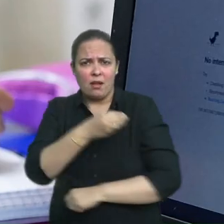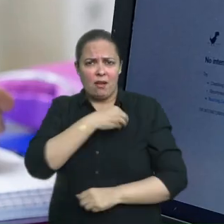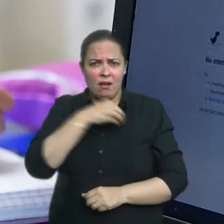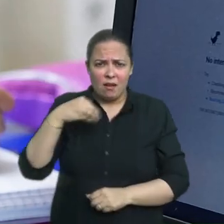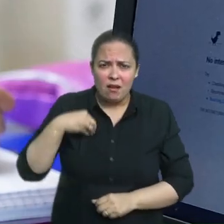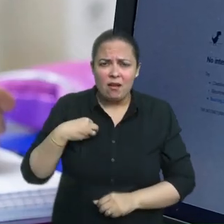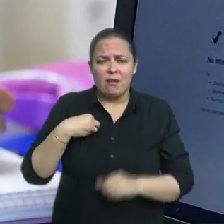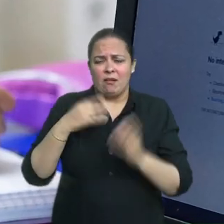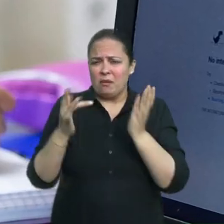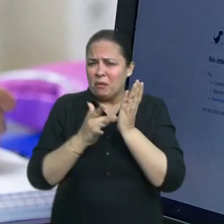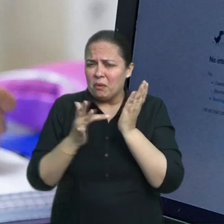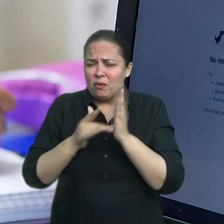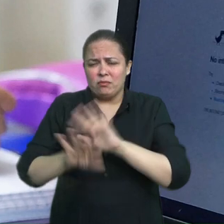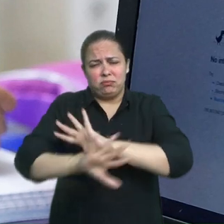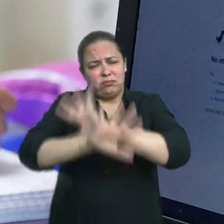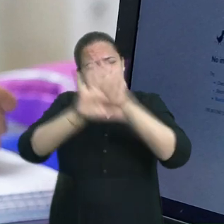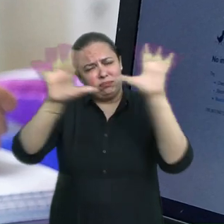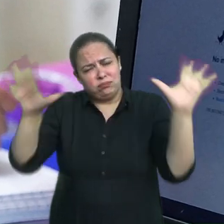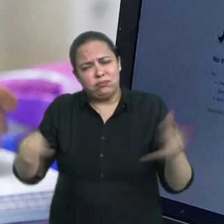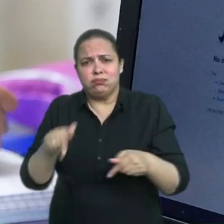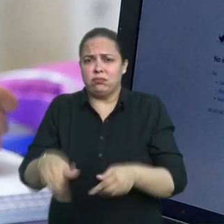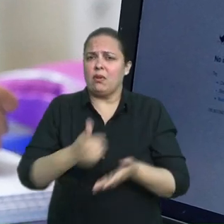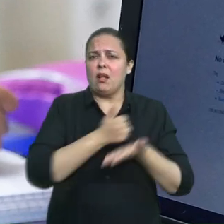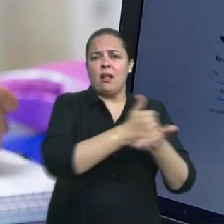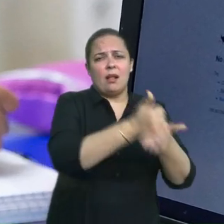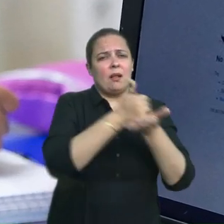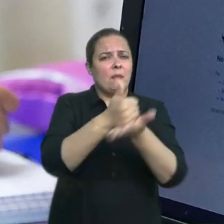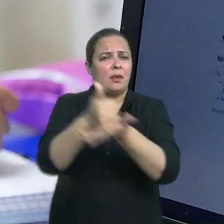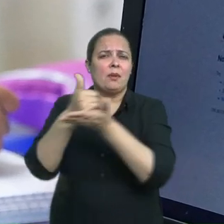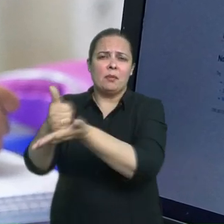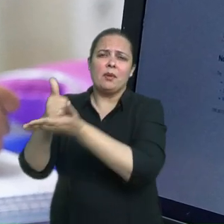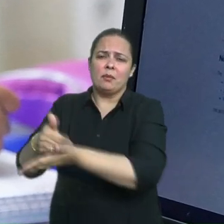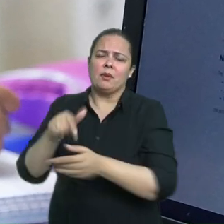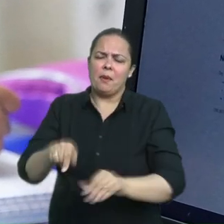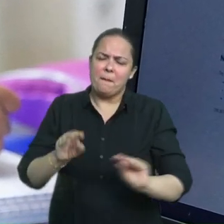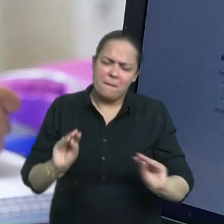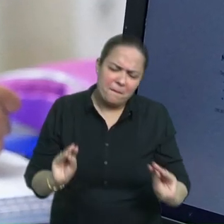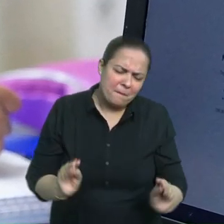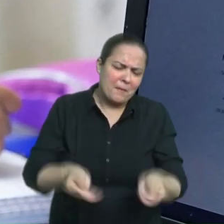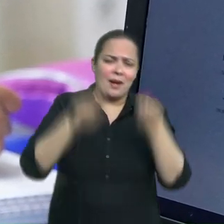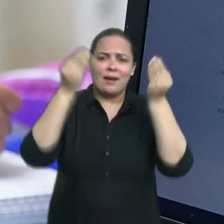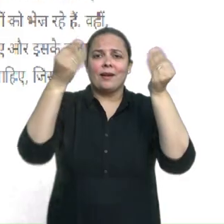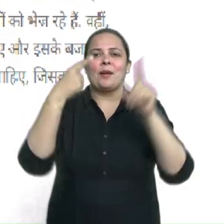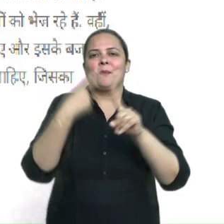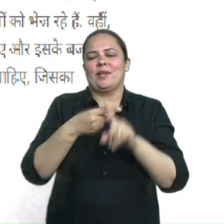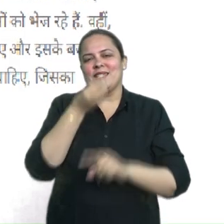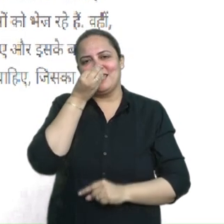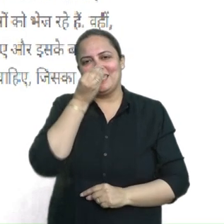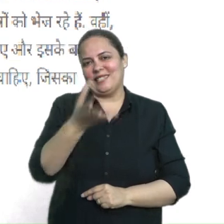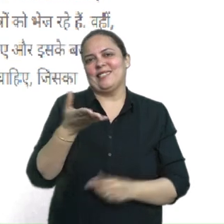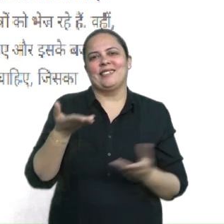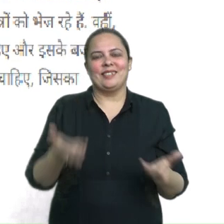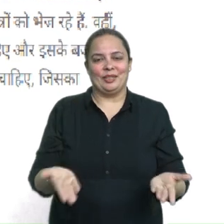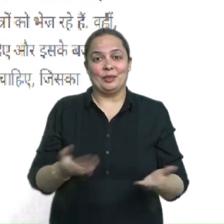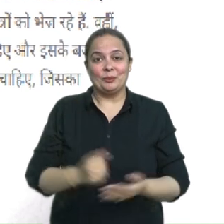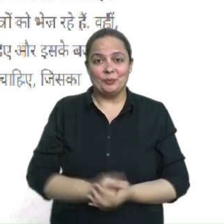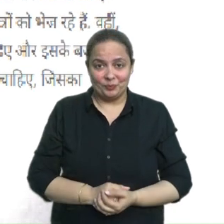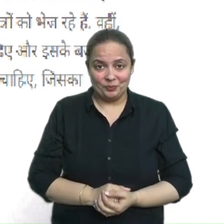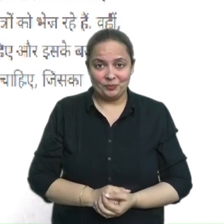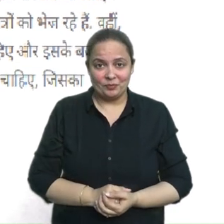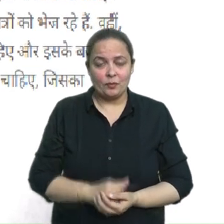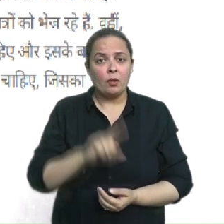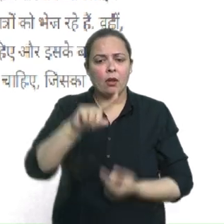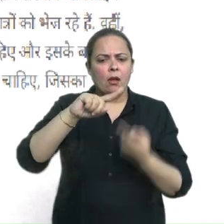COVID-19 महामारी के दौरान हम सब ने देखा कि कितना परिवर्तन हुआ स्कूल बंध होने से